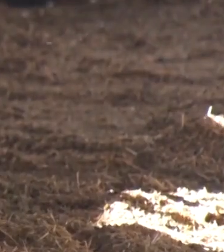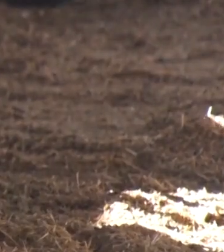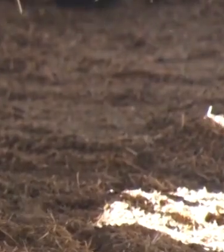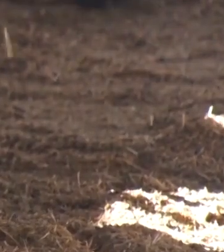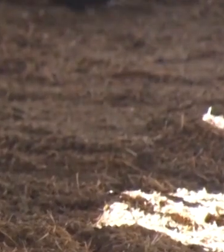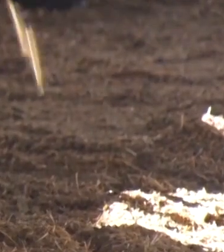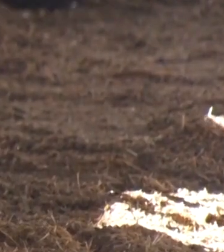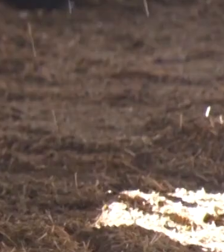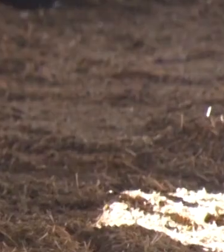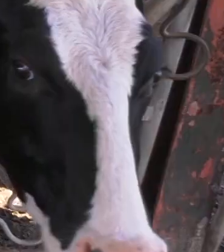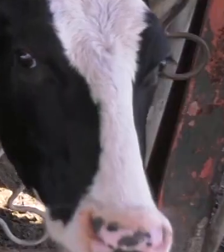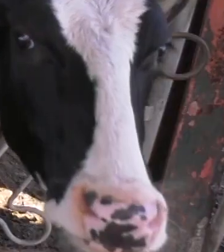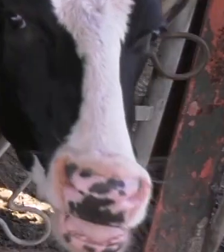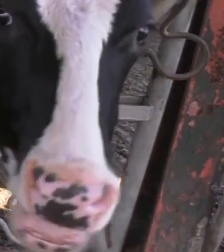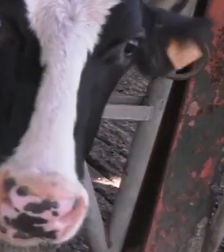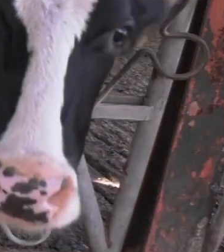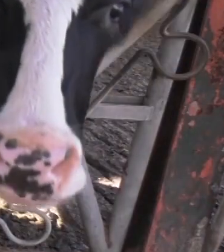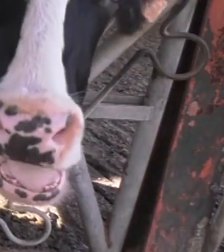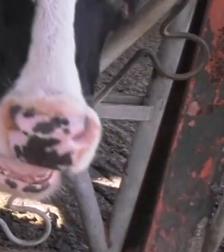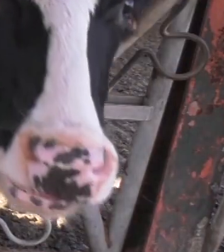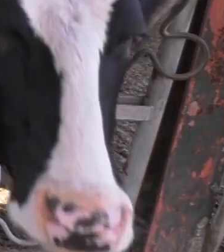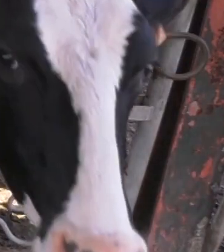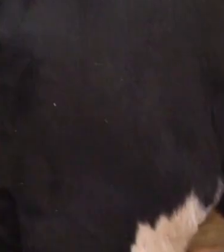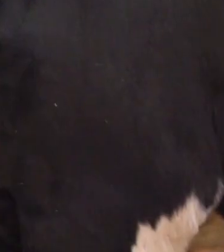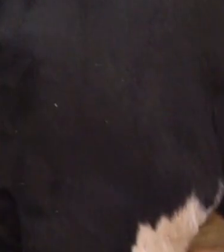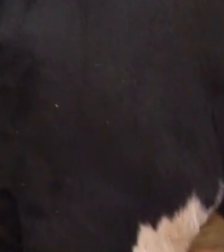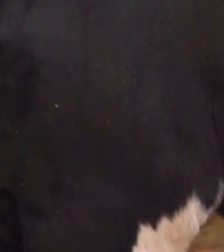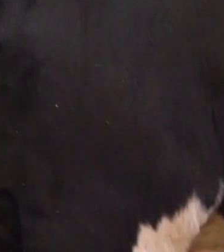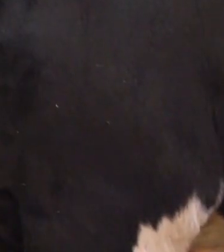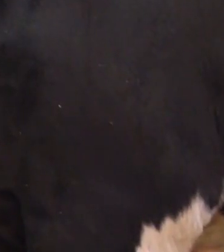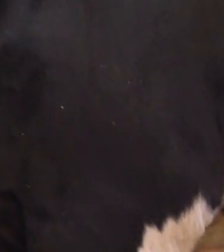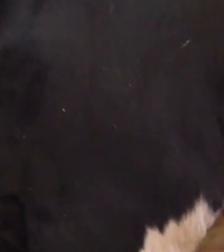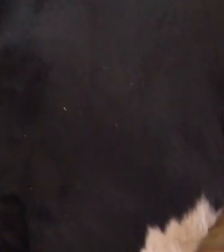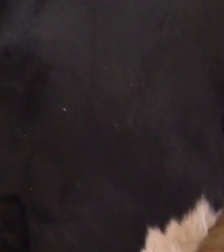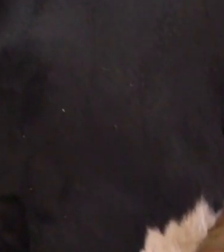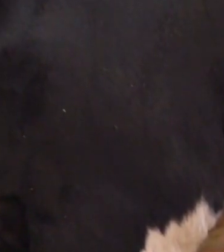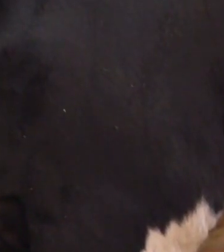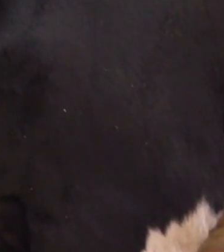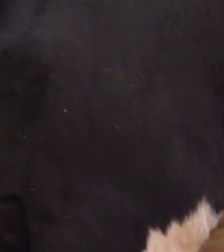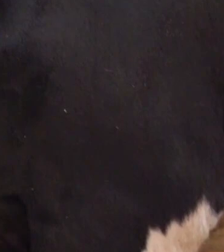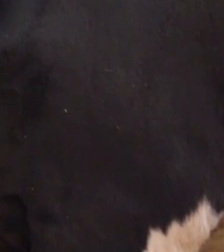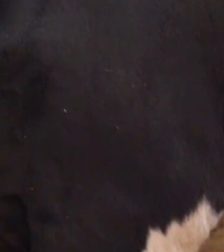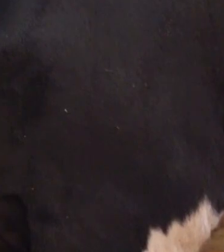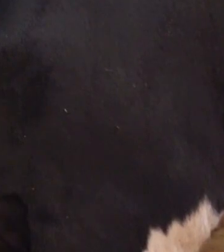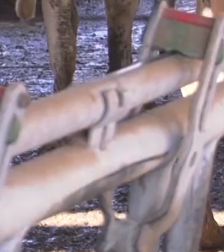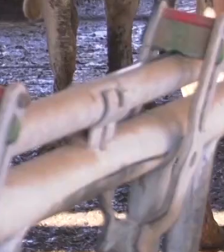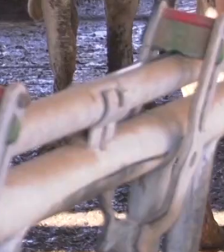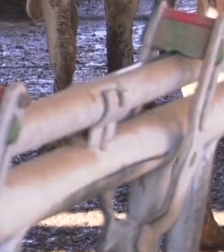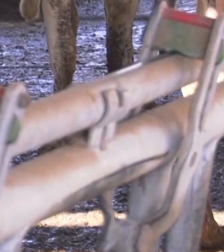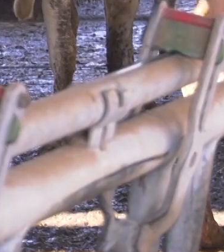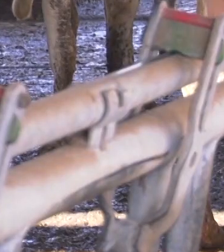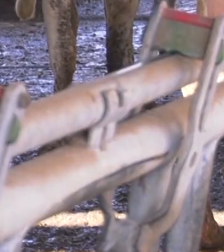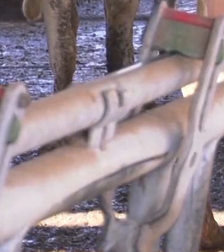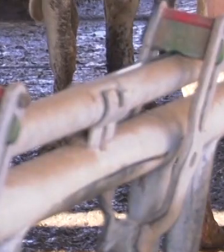implicaria matar una vaca cada dia en aquesta illa, concretament a Mallorca. En conseqüència,